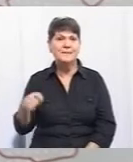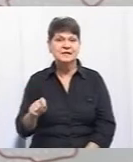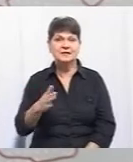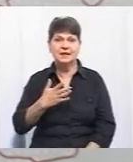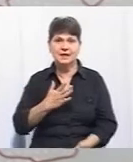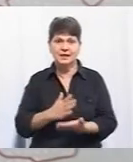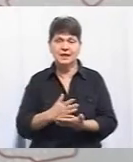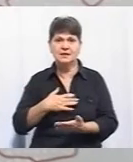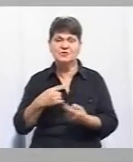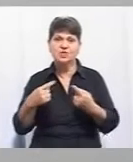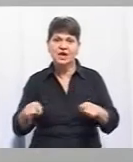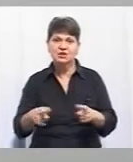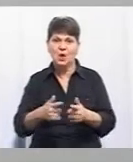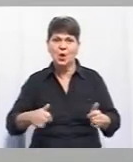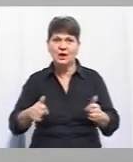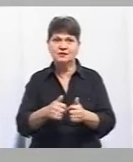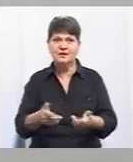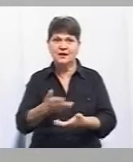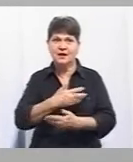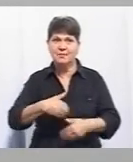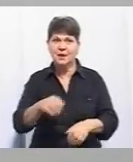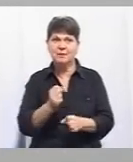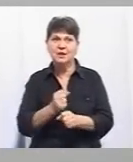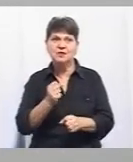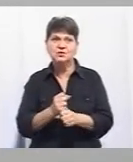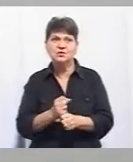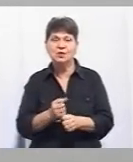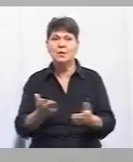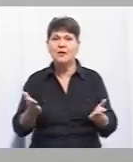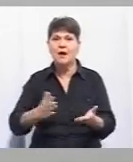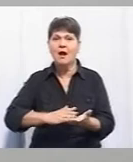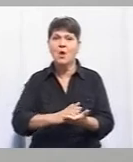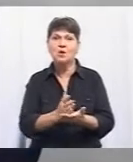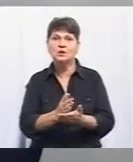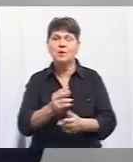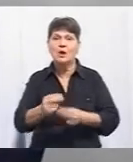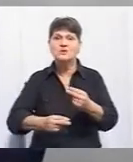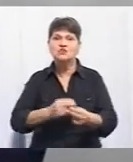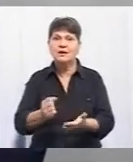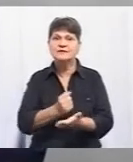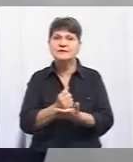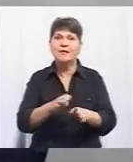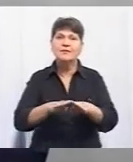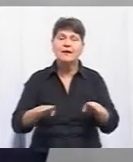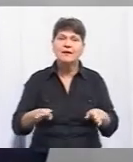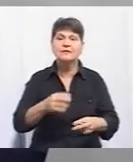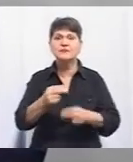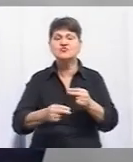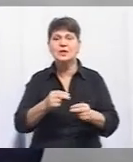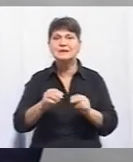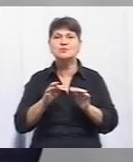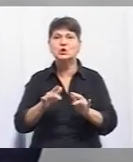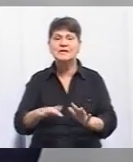інші організації. Власне, ми працюємо як платформа, яка координує. Координує через стандарти, через процеси, протоколи